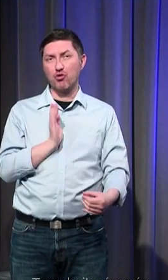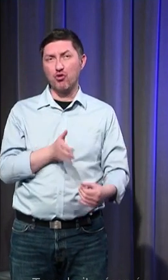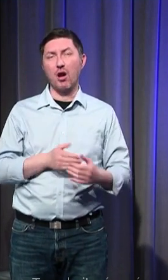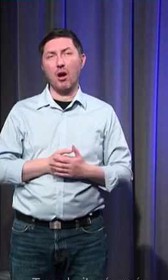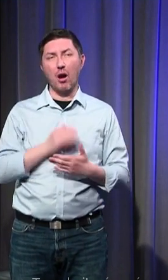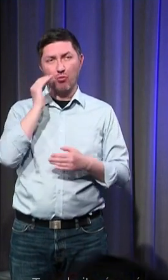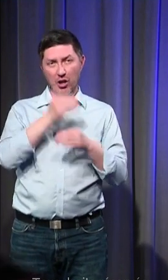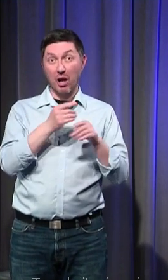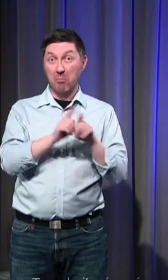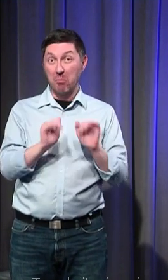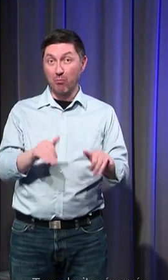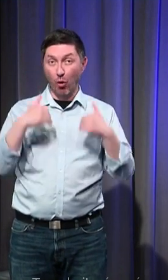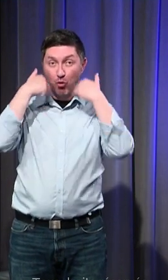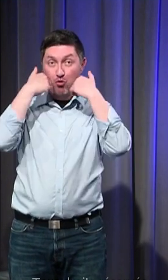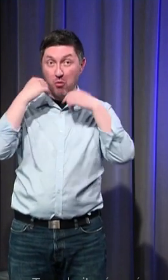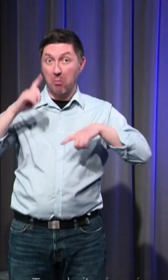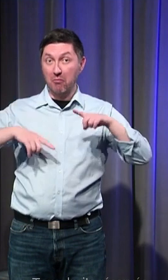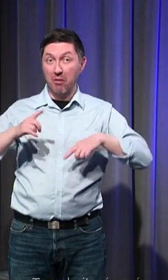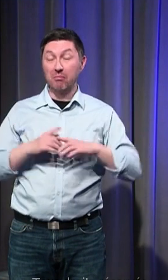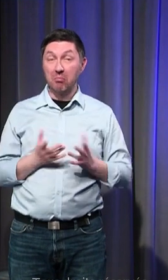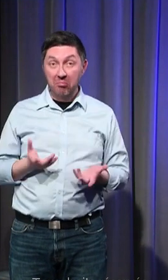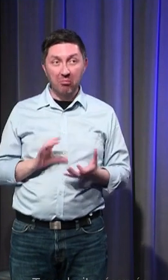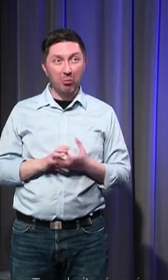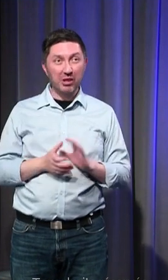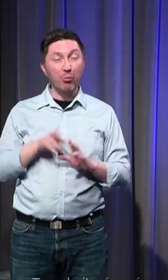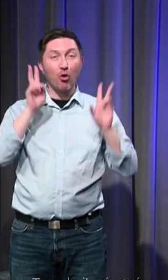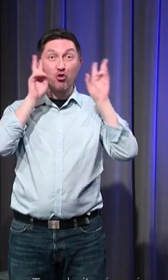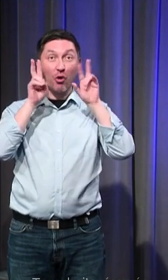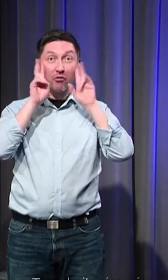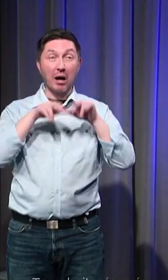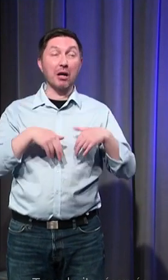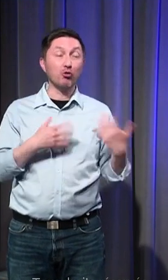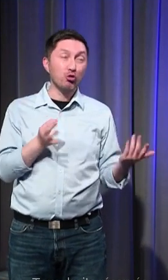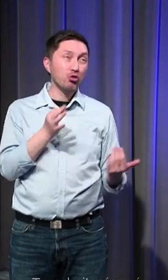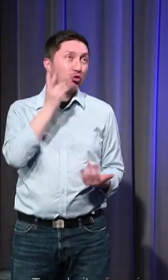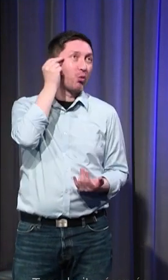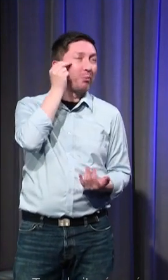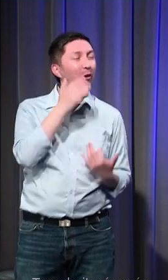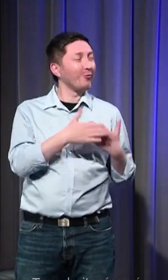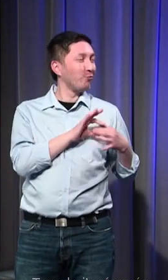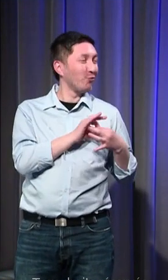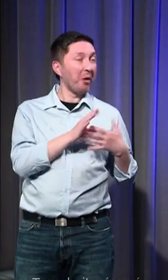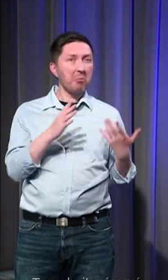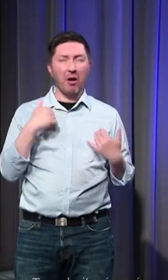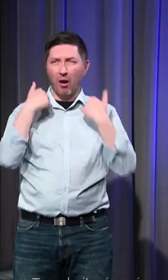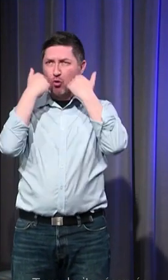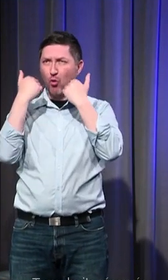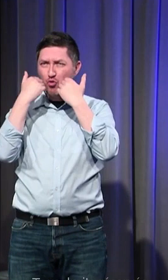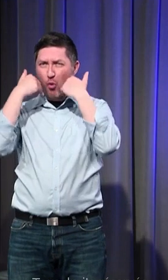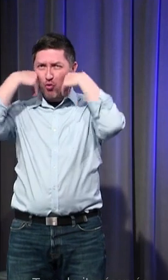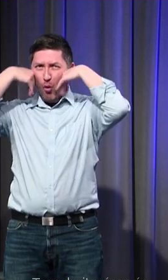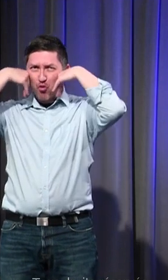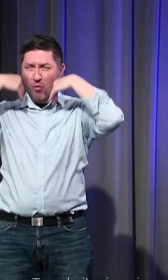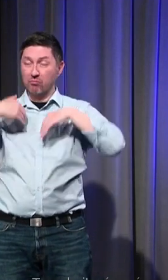de chevaux de cochons alors compliqué un chien cheval ça va d'expliquer la présence au sein d'un cimetière paroisselle